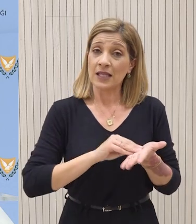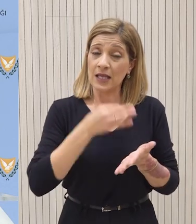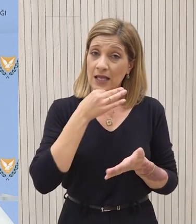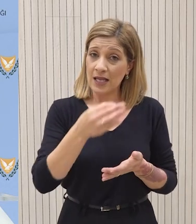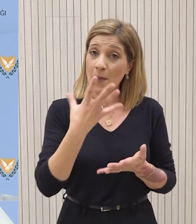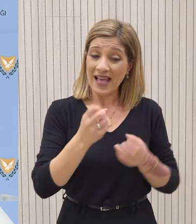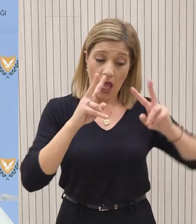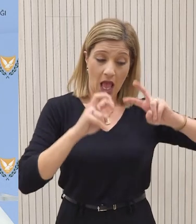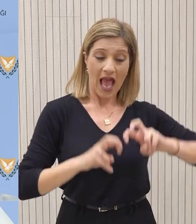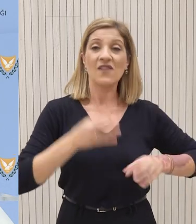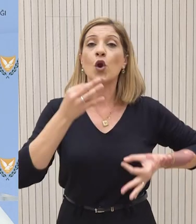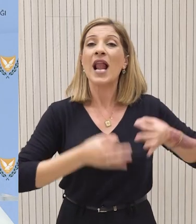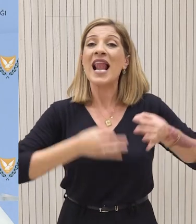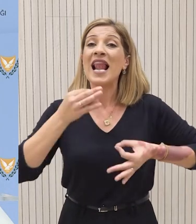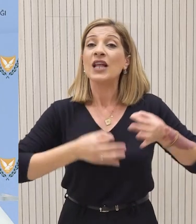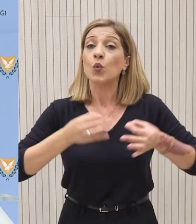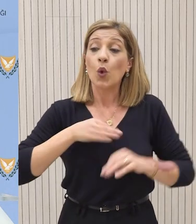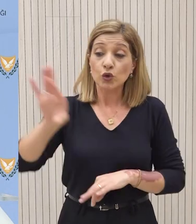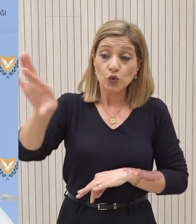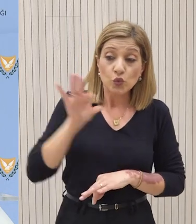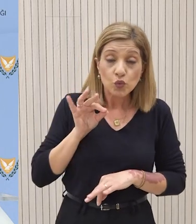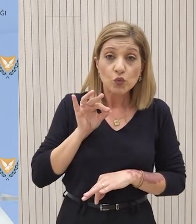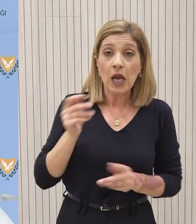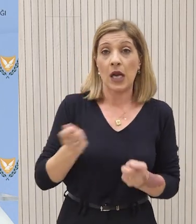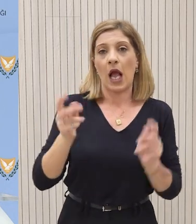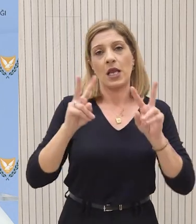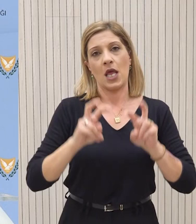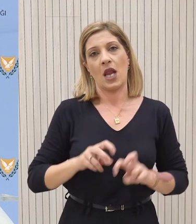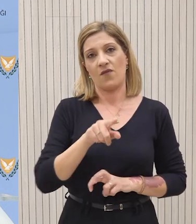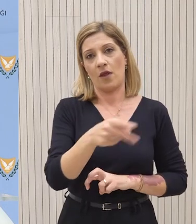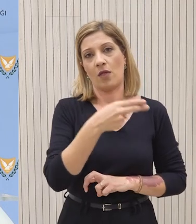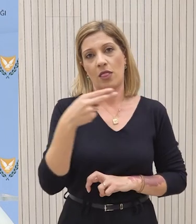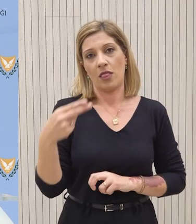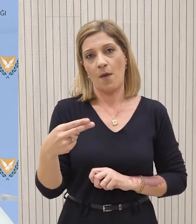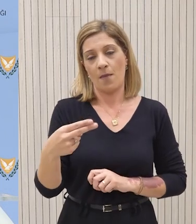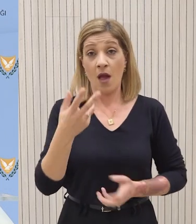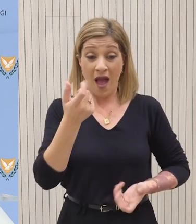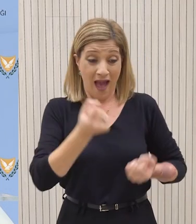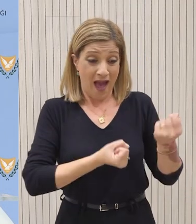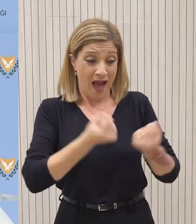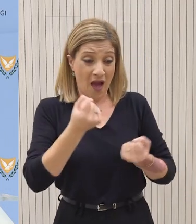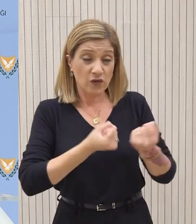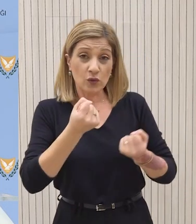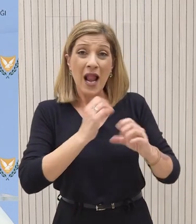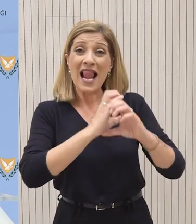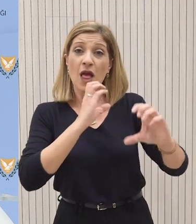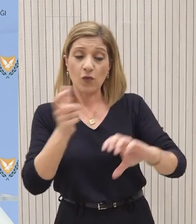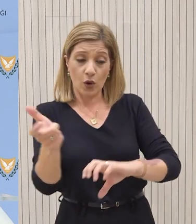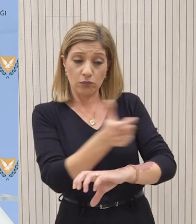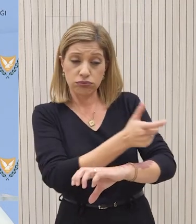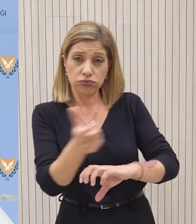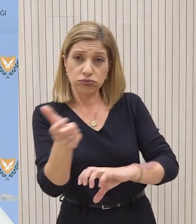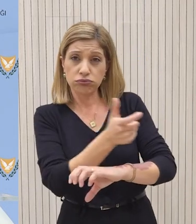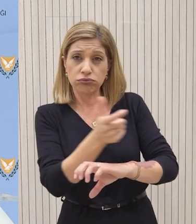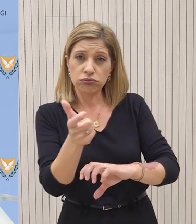οριστεί και έρευνα ο λειτουργός για να διεξάγει μια διοικητική έρευνα ως προς τους λόγους που το αυτόματο σύστημα πυρόσβεσης δεν ήταν εγκαταστημένο